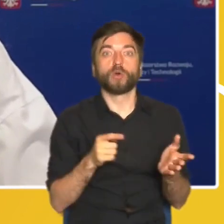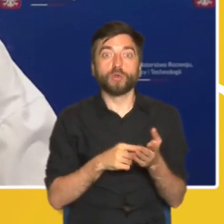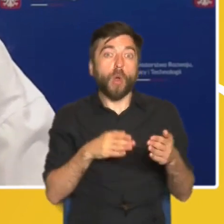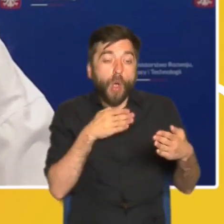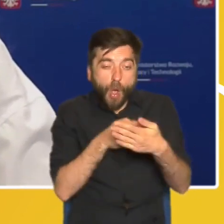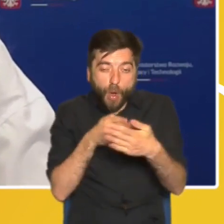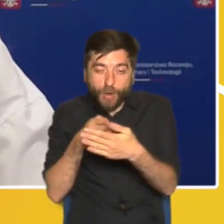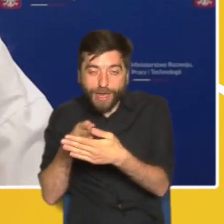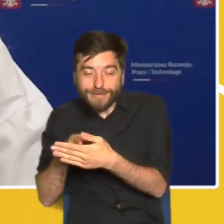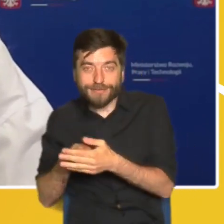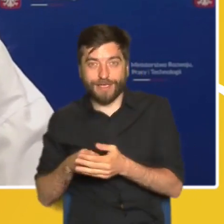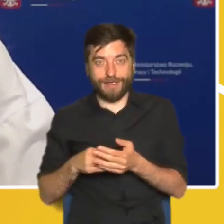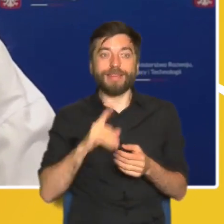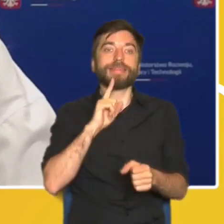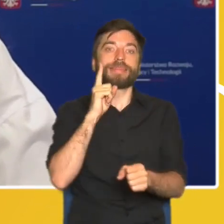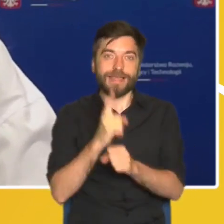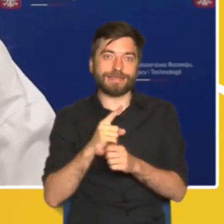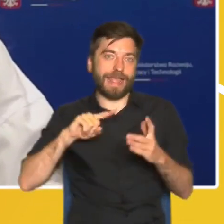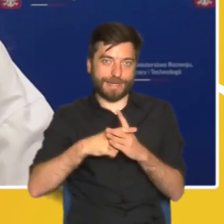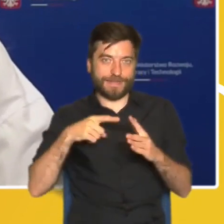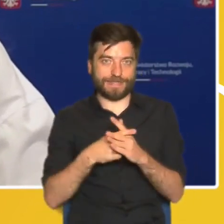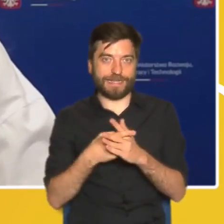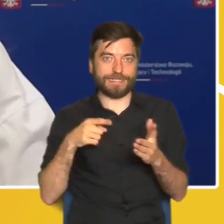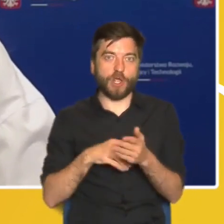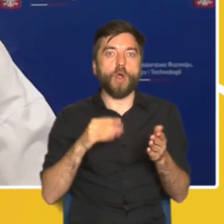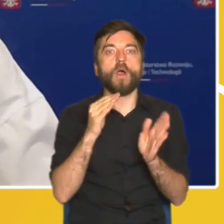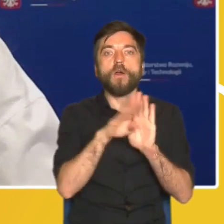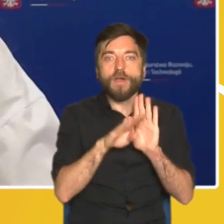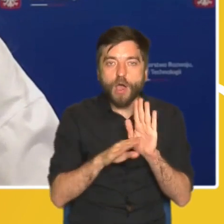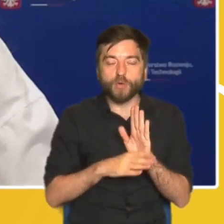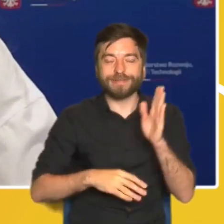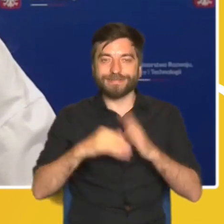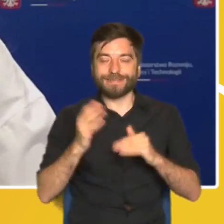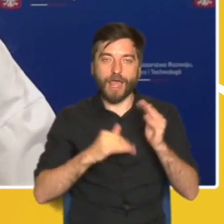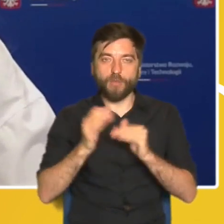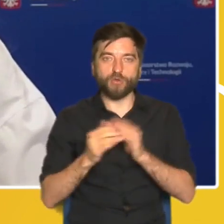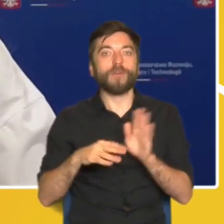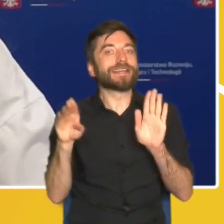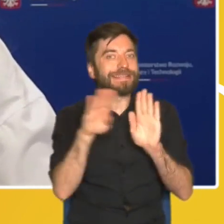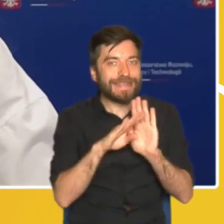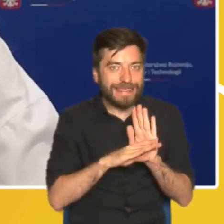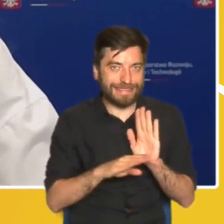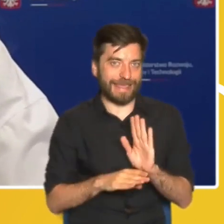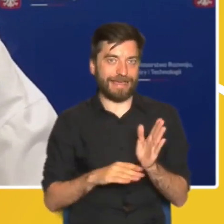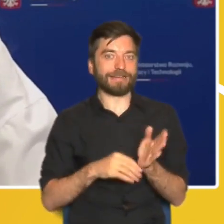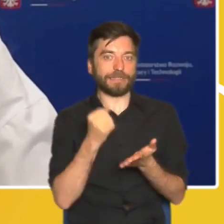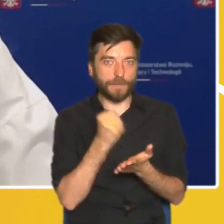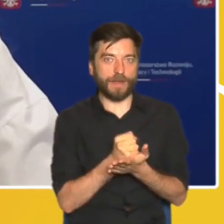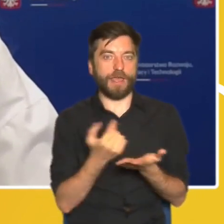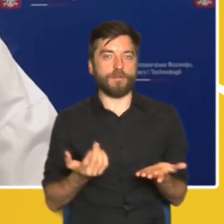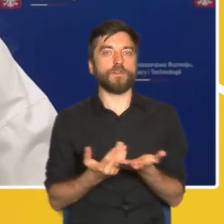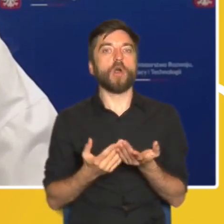ograniczenie wydawania decyzji administracyjnych, decyzji o warunkach zabudowy, wprowadzi standardy urbanistyczne, a także